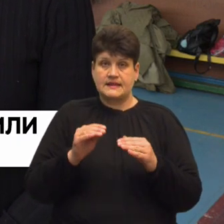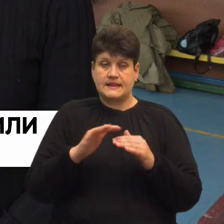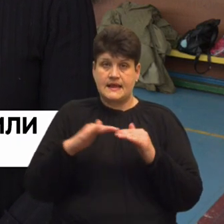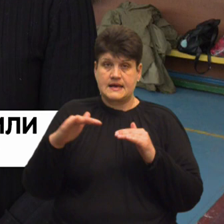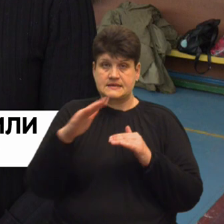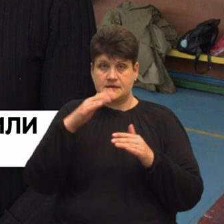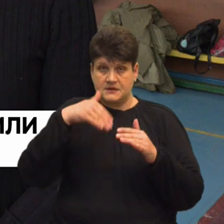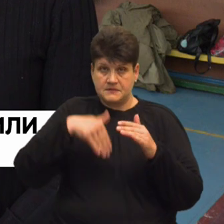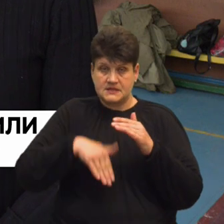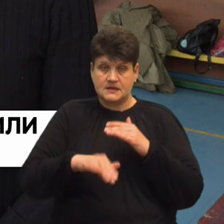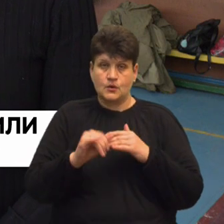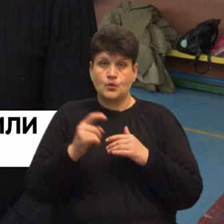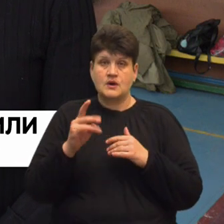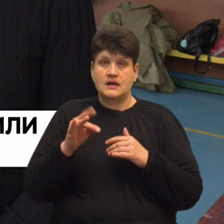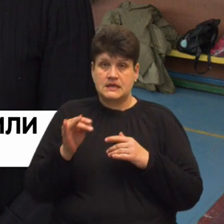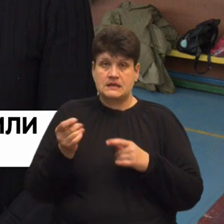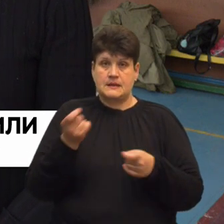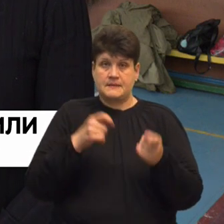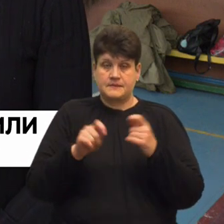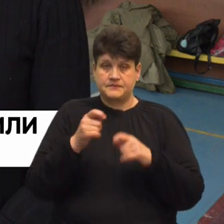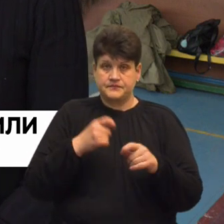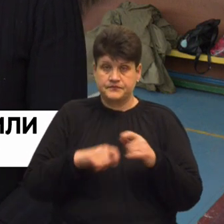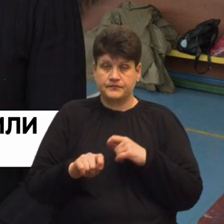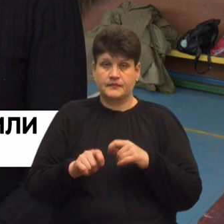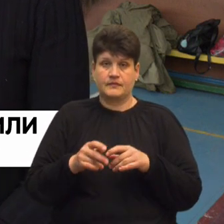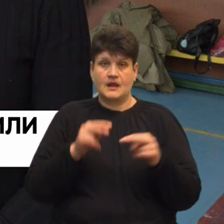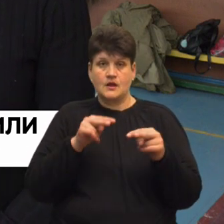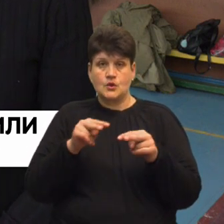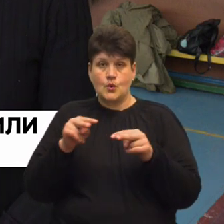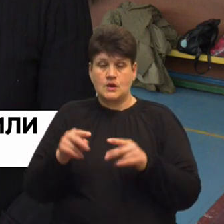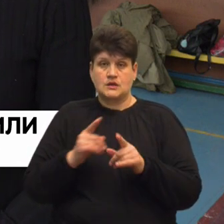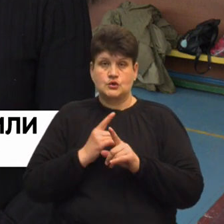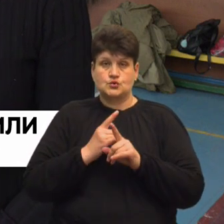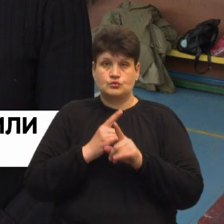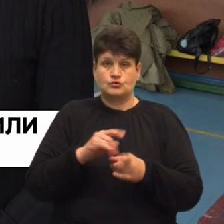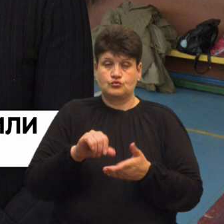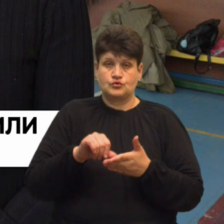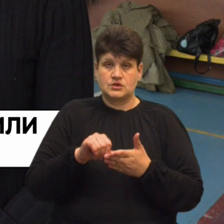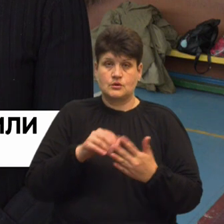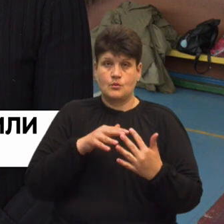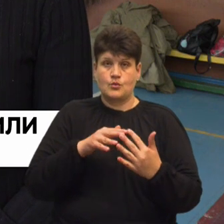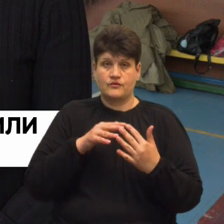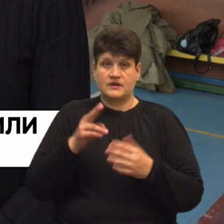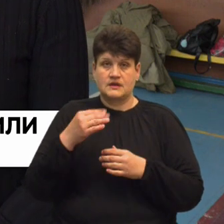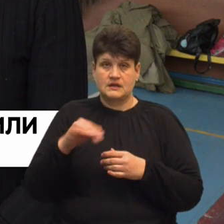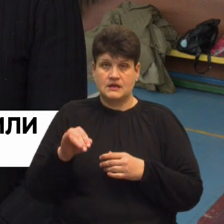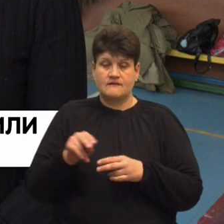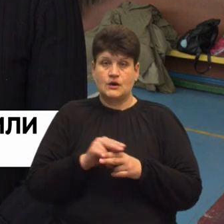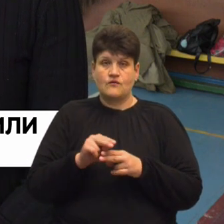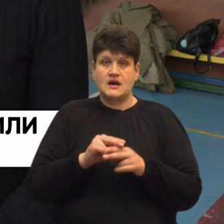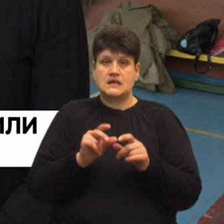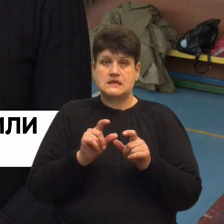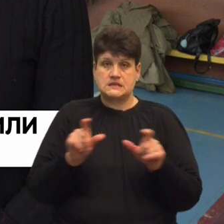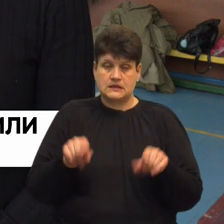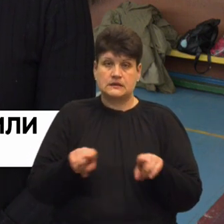укриттів, на плетіння маскувальних сіток, на догляд та супровід учасників бойових дій в лікувальних закладах, так